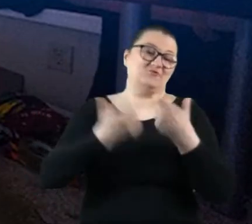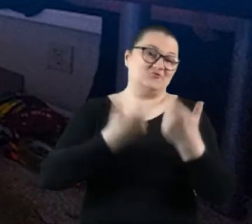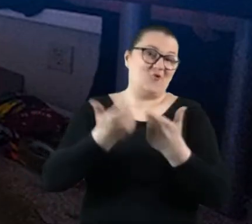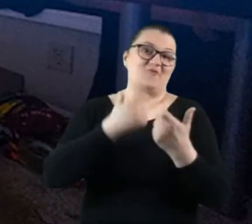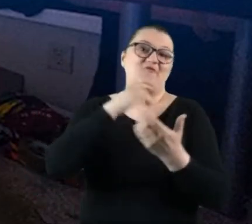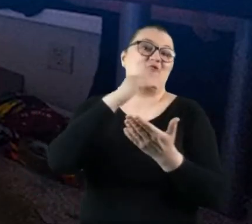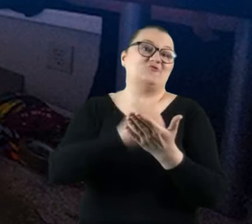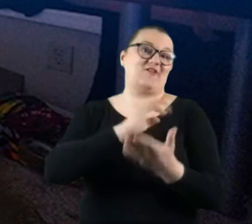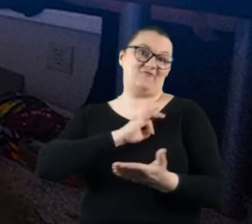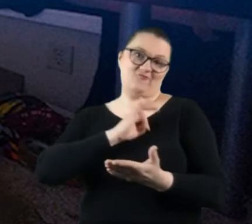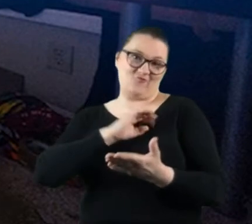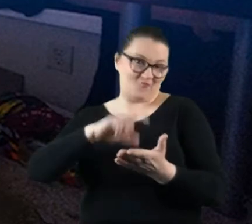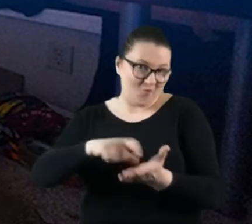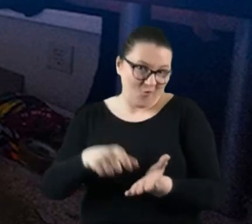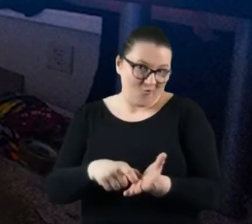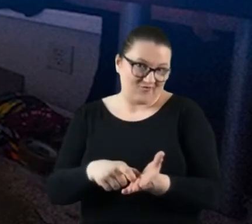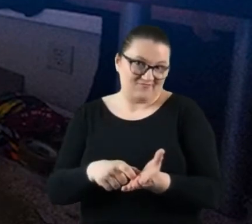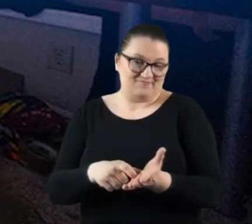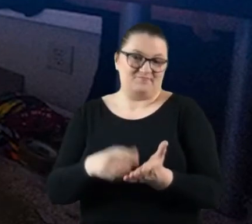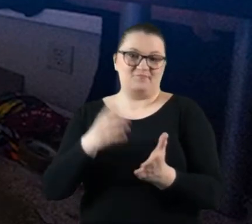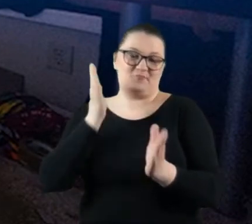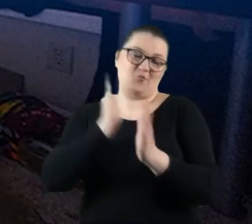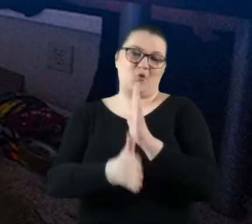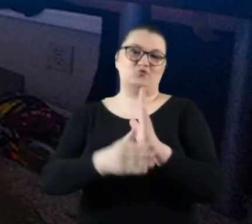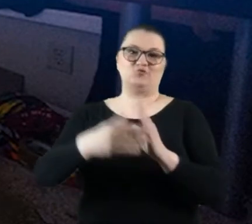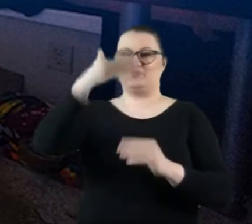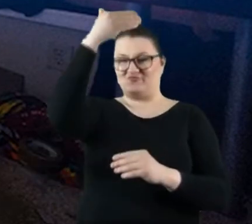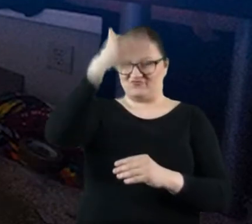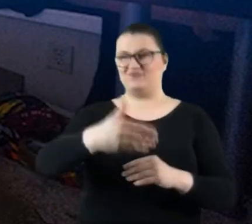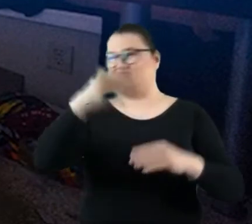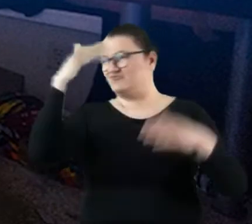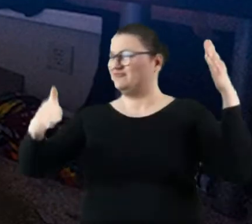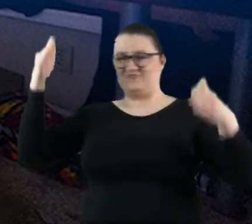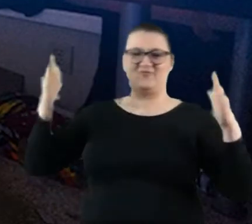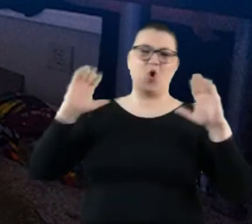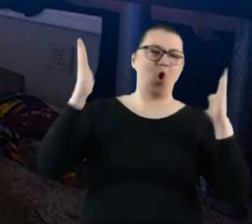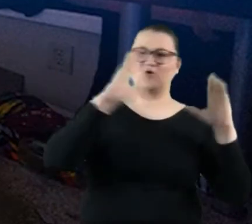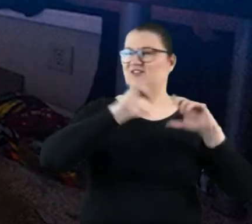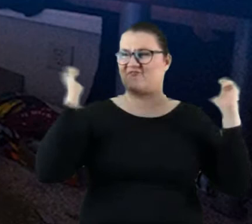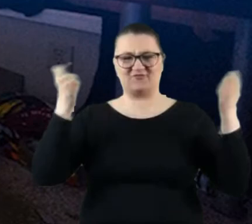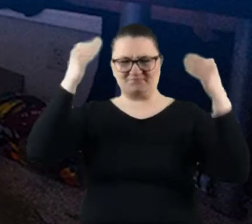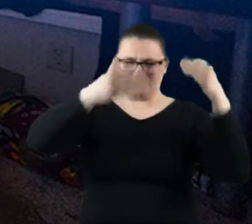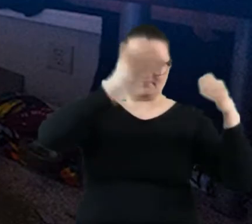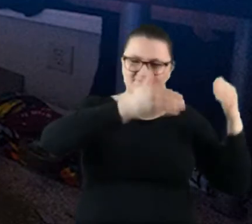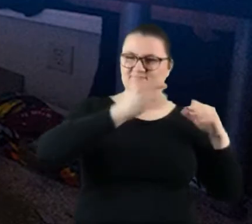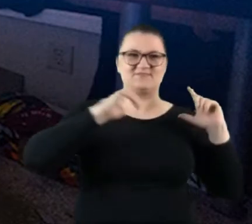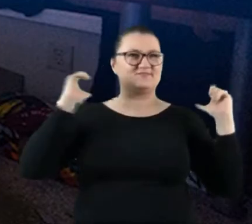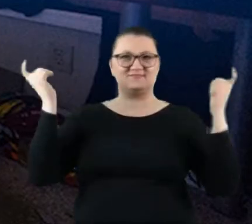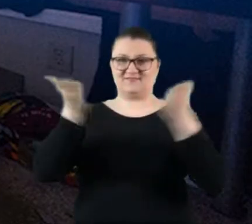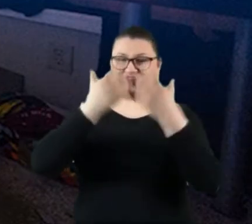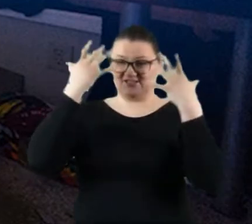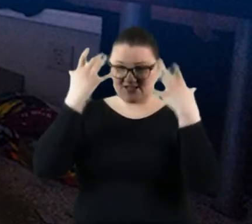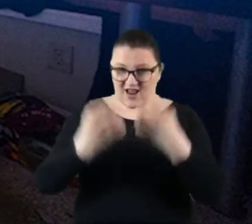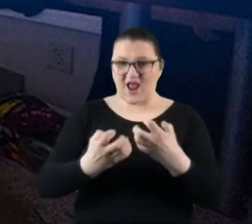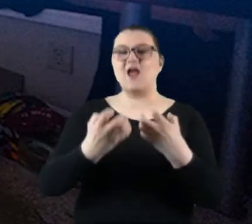swojego własnego pokoju, po prostu zasłaniając wszystkie możliwe okna, wyczerniając nasz pokój. Robimy